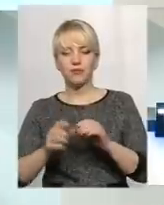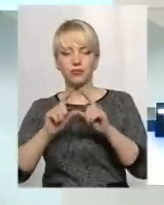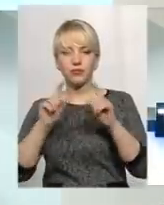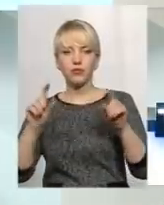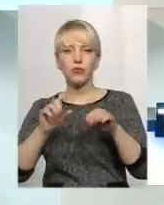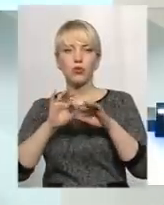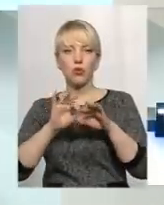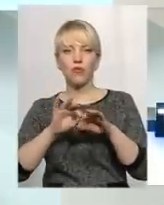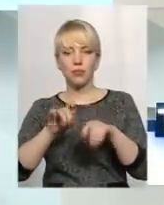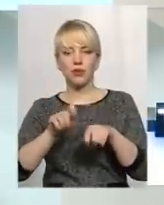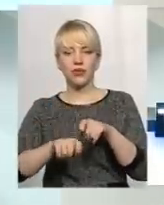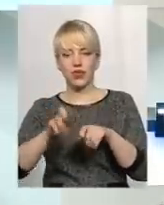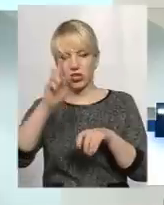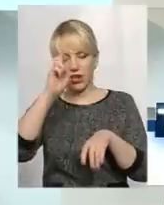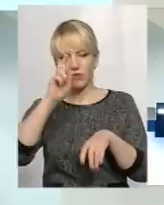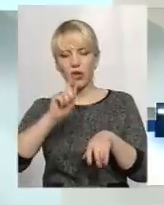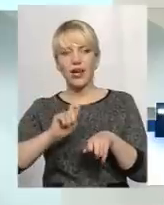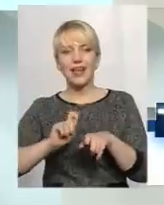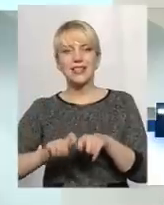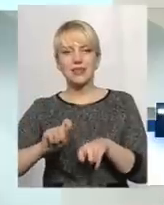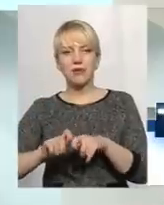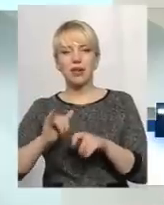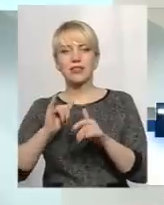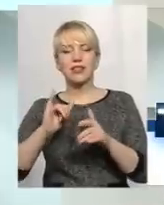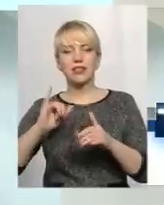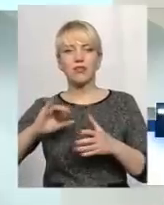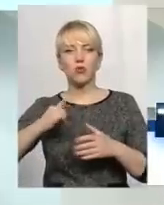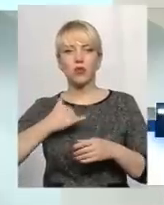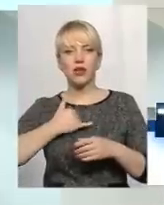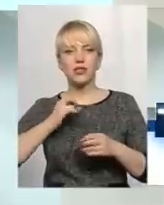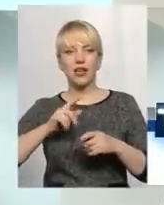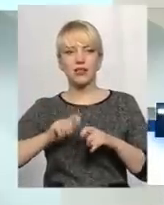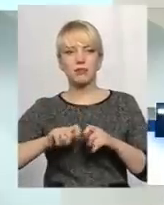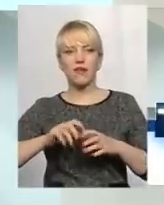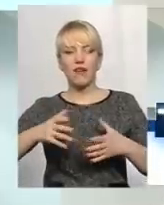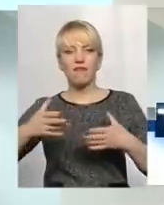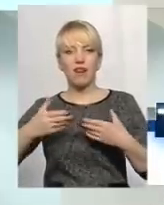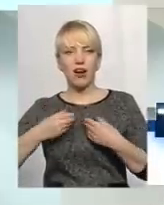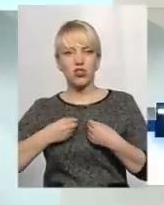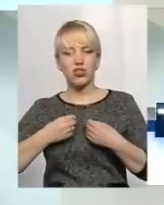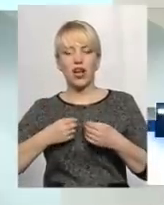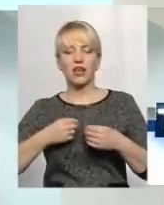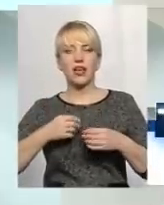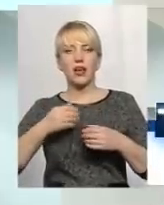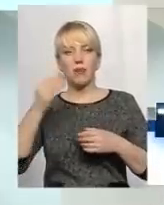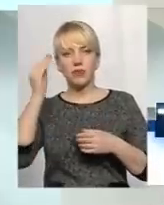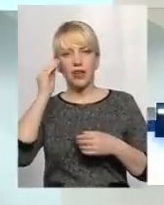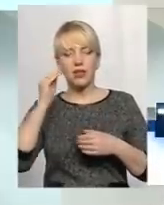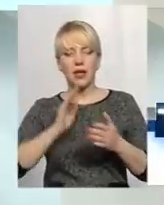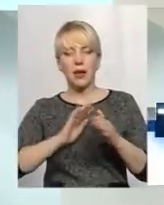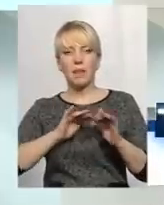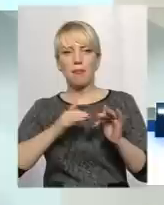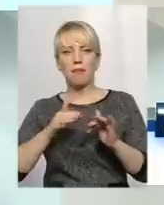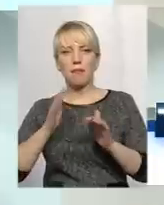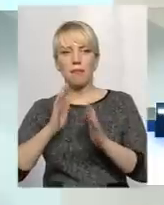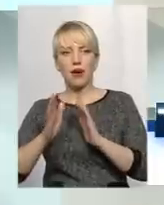перевірки Державної екологічної інспекції. І нас, як інспекція, вражає позиція керівництва парка щодо співпраці з